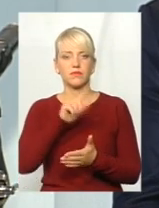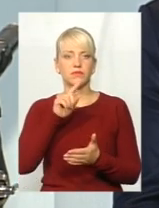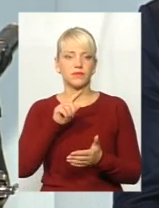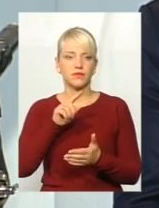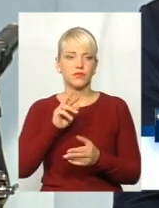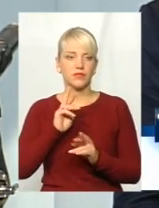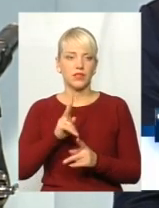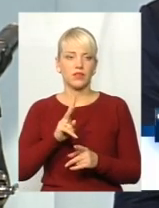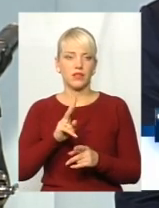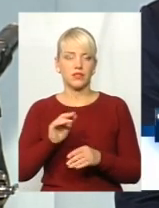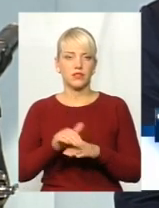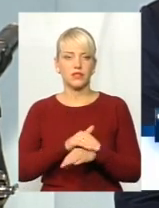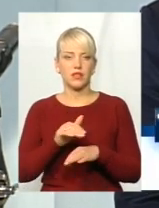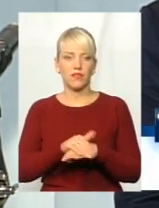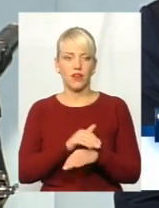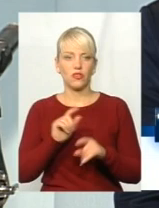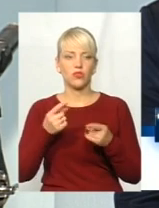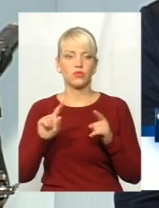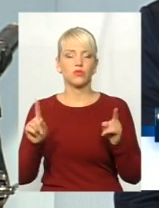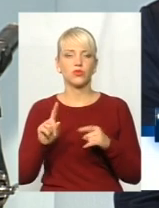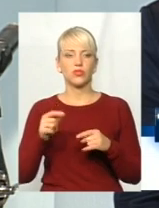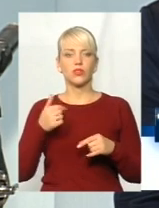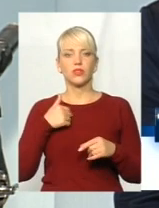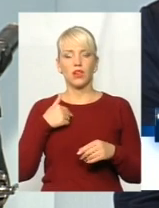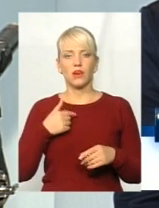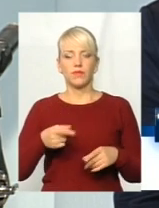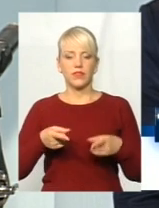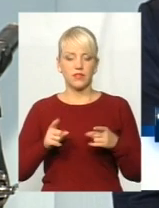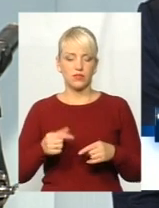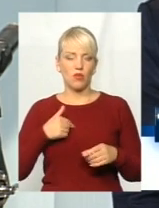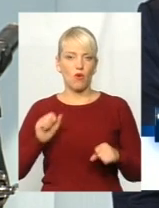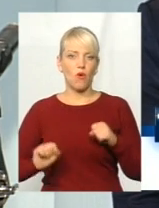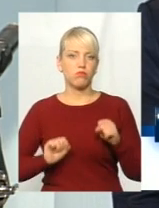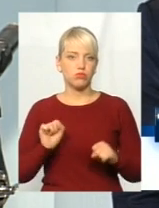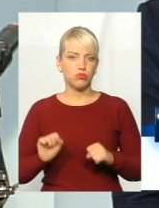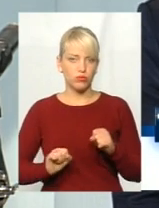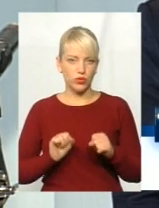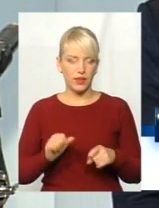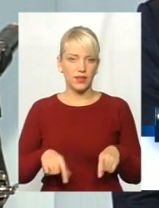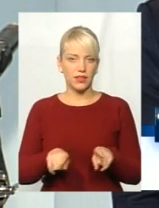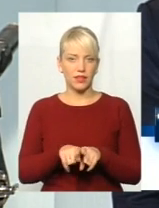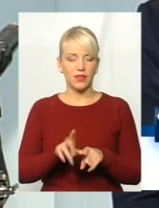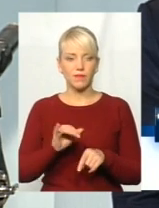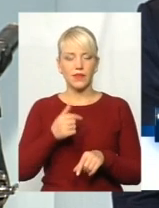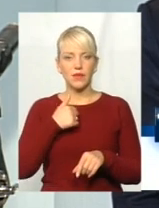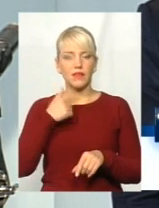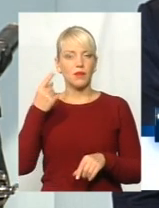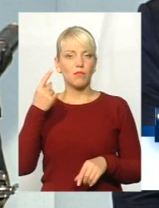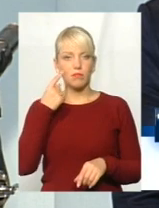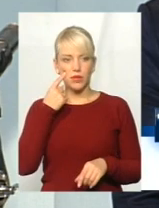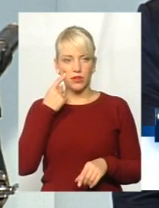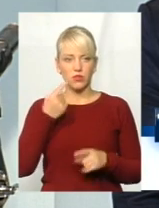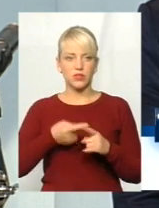схвально. Тому що я, звісно, обурений таким. І навіть мені прикро його